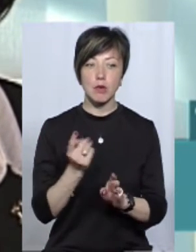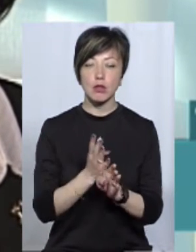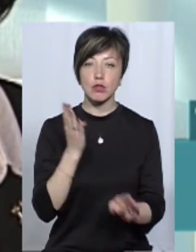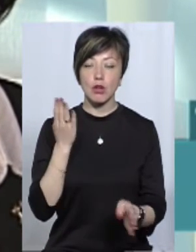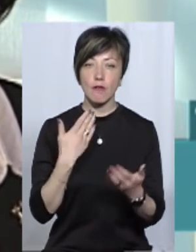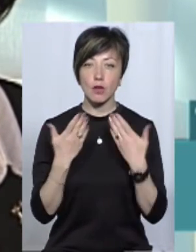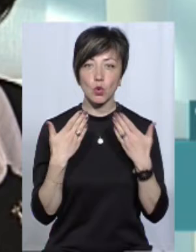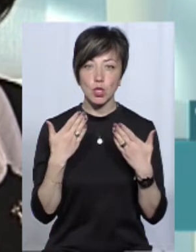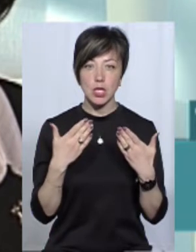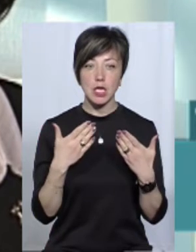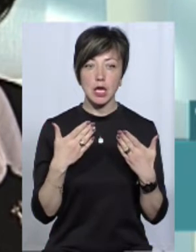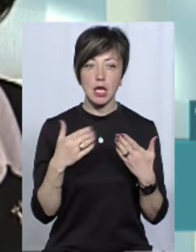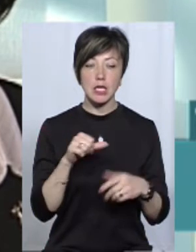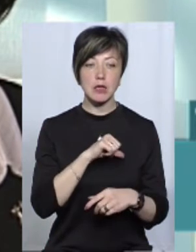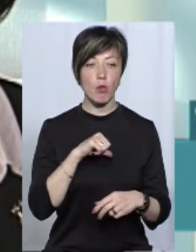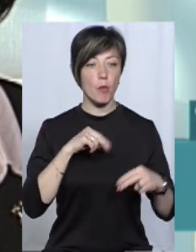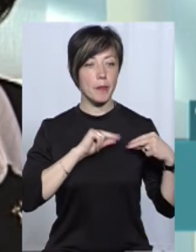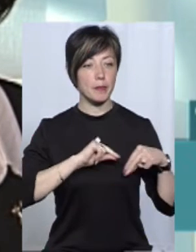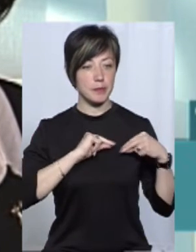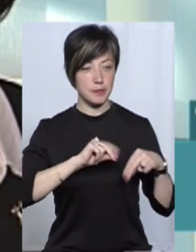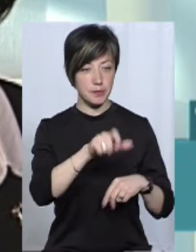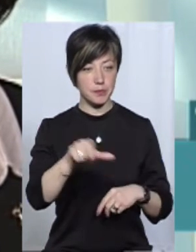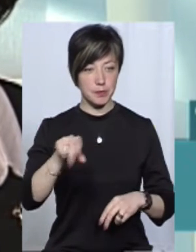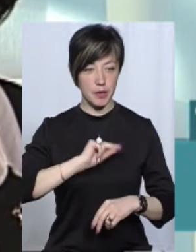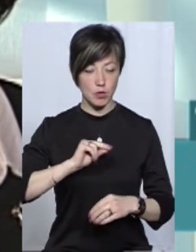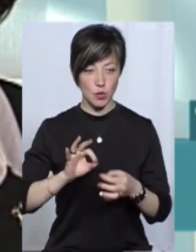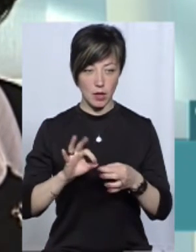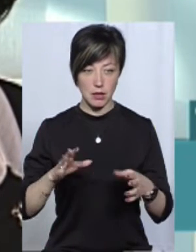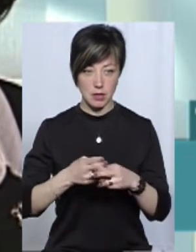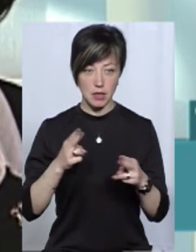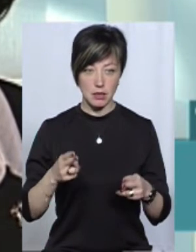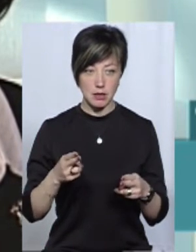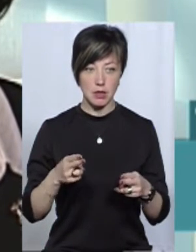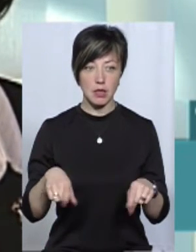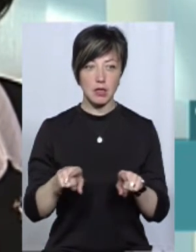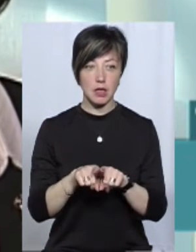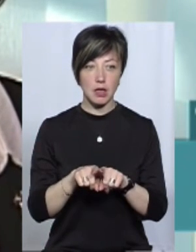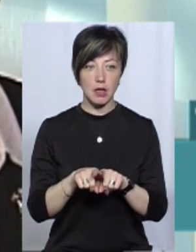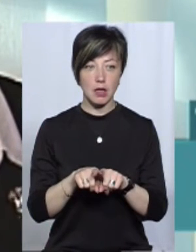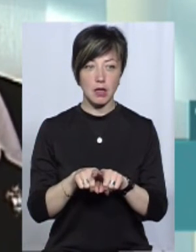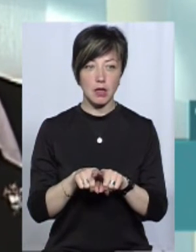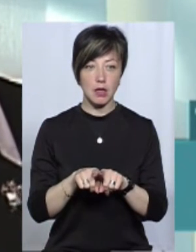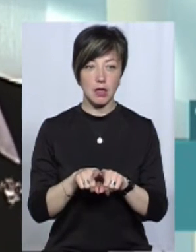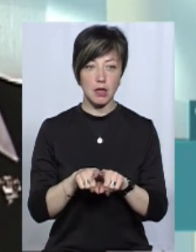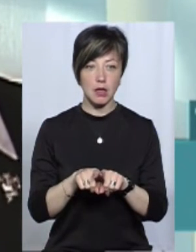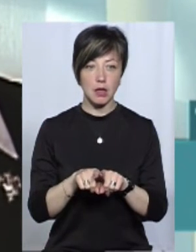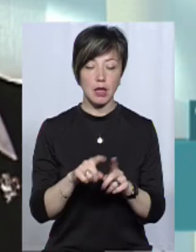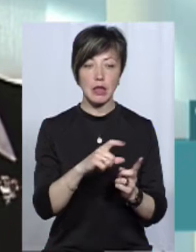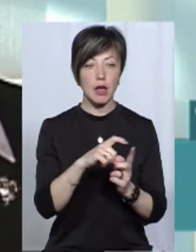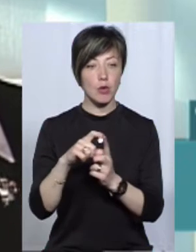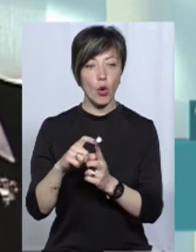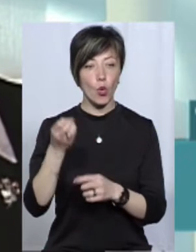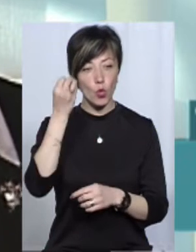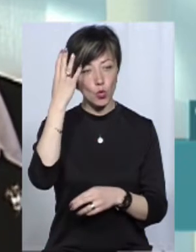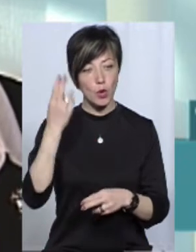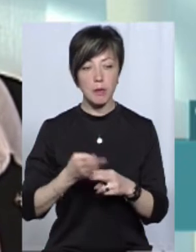відношення самого персоналу, який працює на станції. З того часу ввелись такі поняття, як термін, як культура